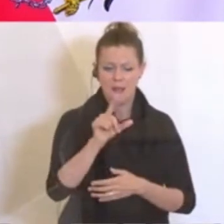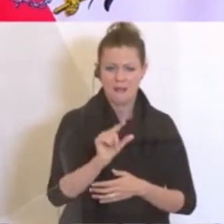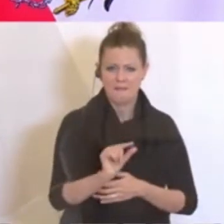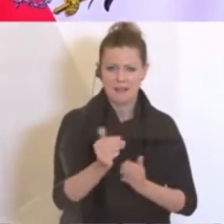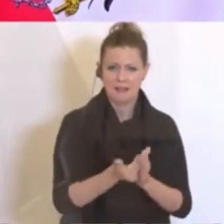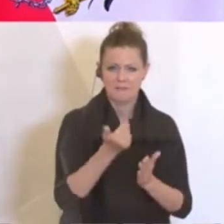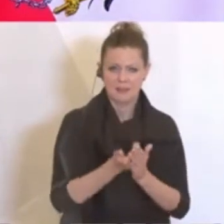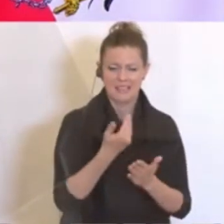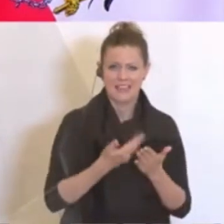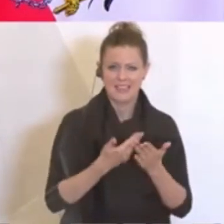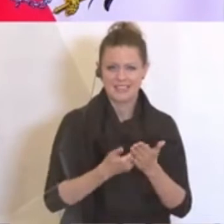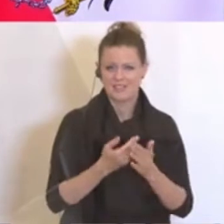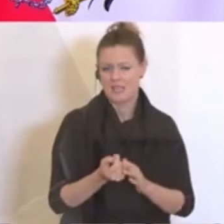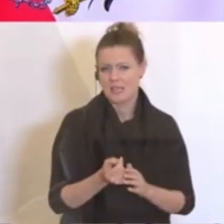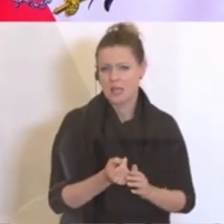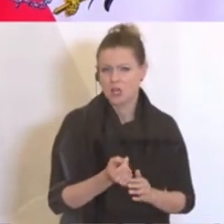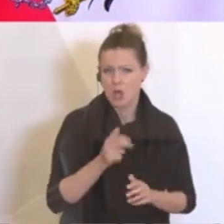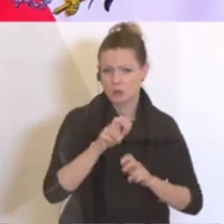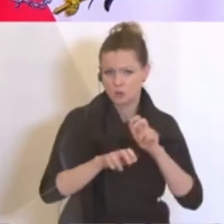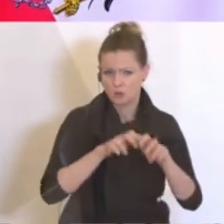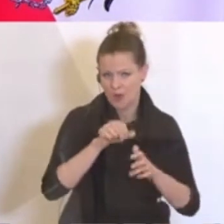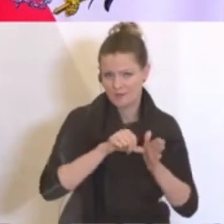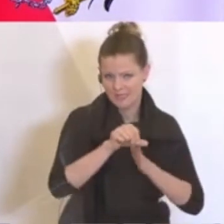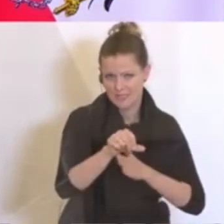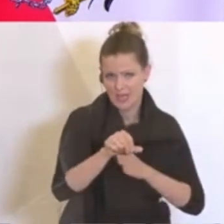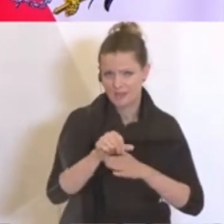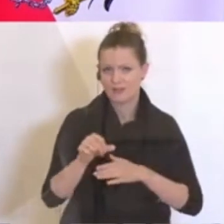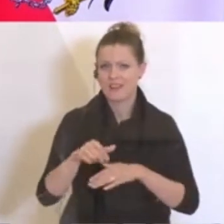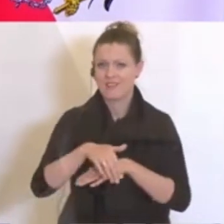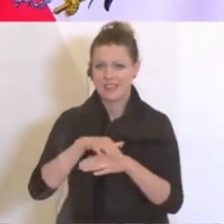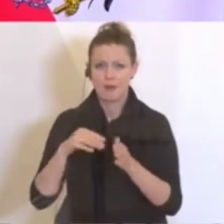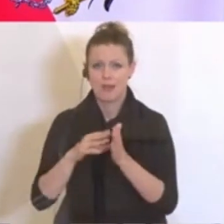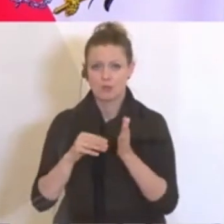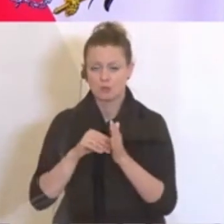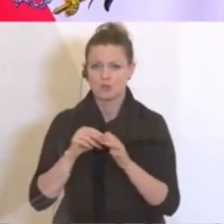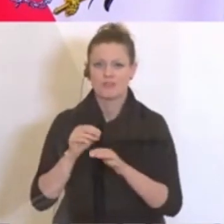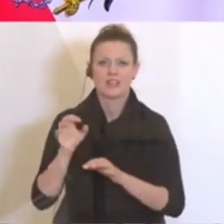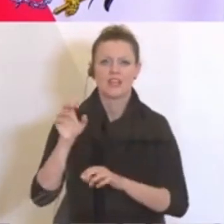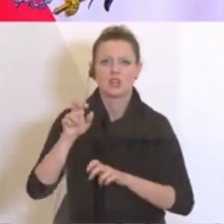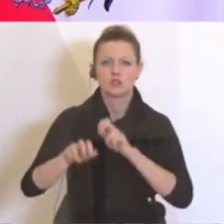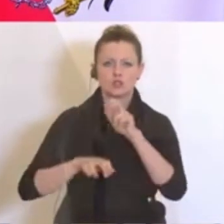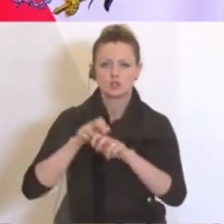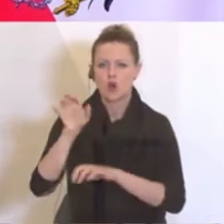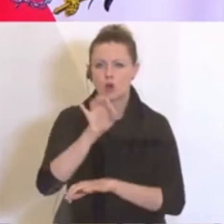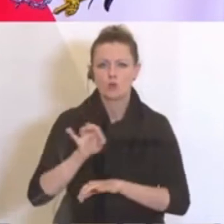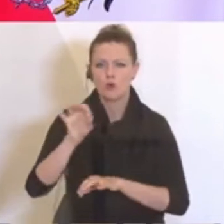ja fast gar keine Zahlen, also auch Gemeinnützige sind zwar manchmal mit Steuernummer erfasst, aber zahlen